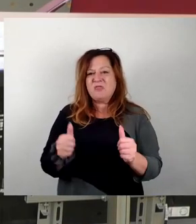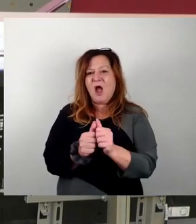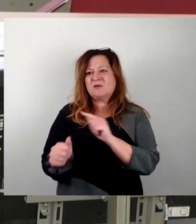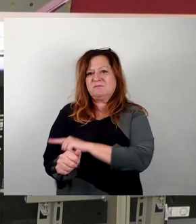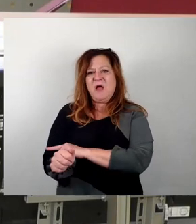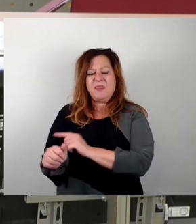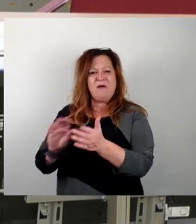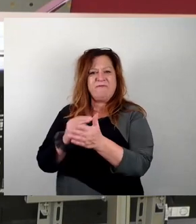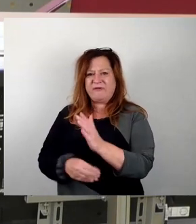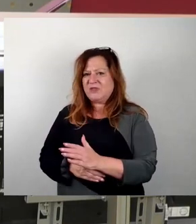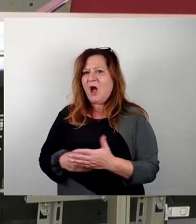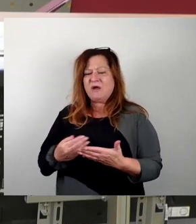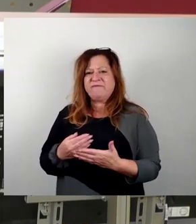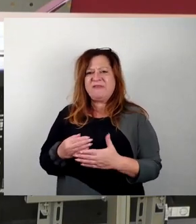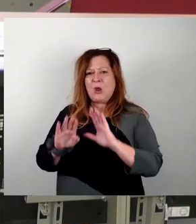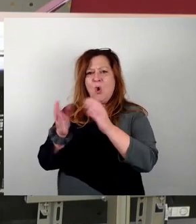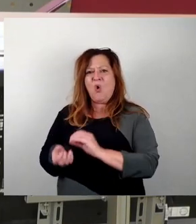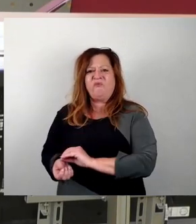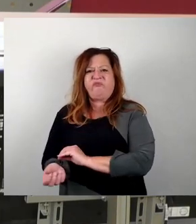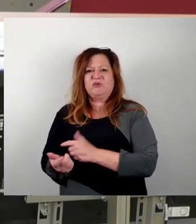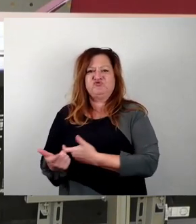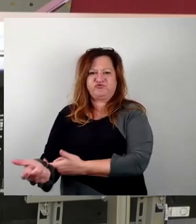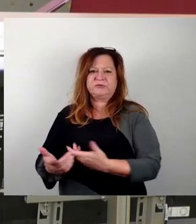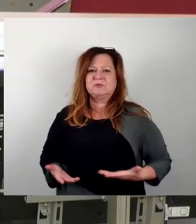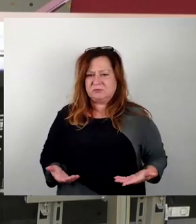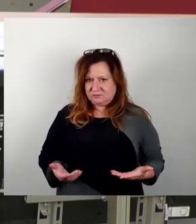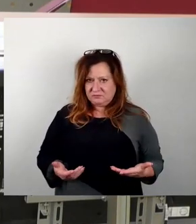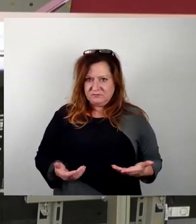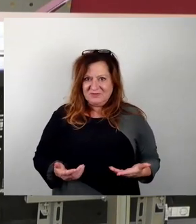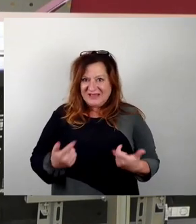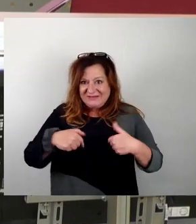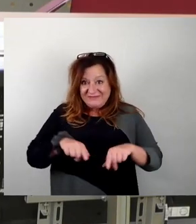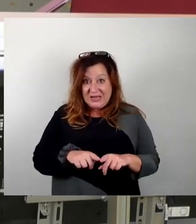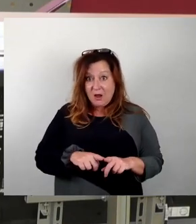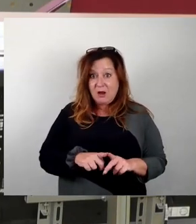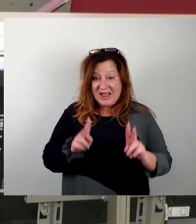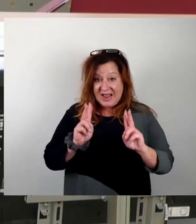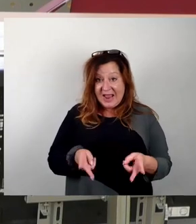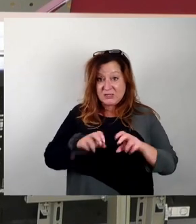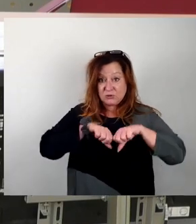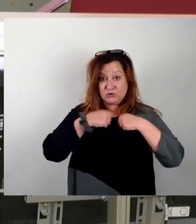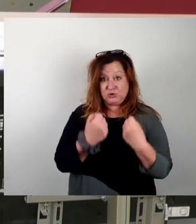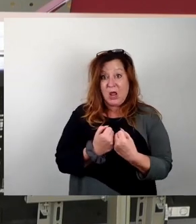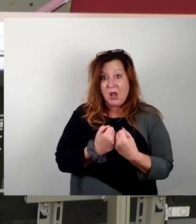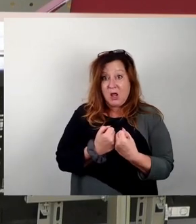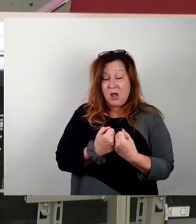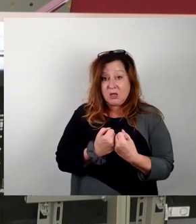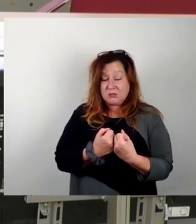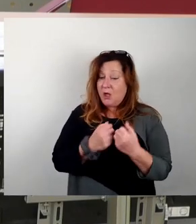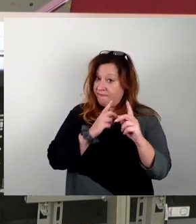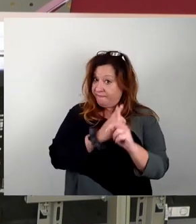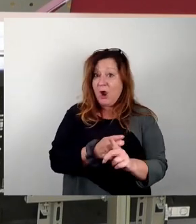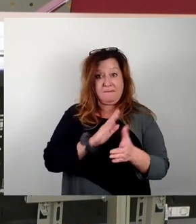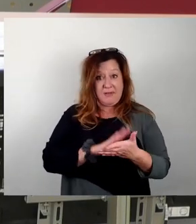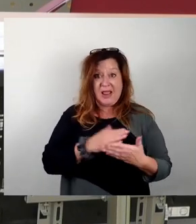in den Ofen geschossen hat. Und das finde ich, das sollten wir als Rechtsstaat auch so halten. Und ich finde, das ist